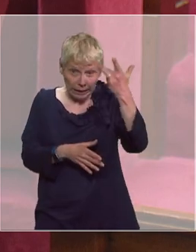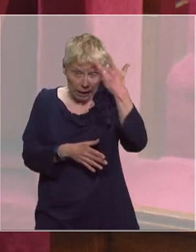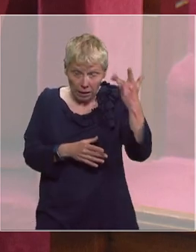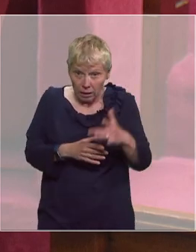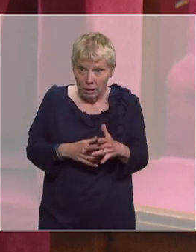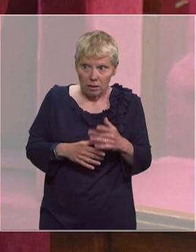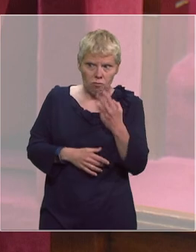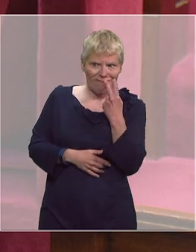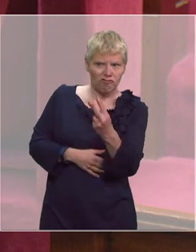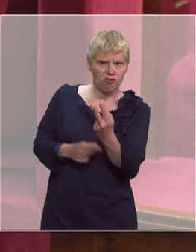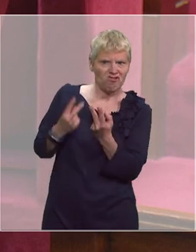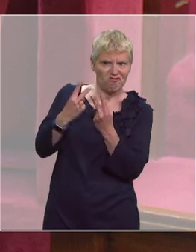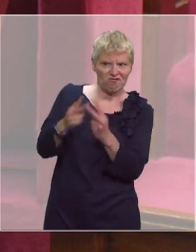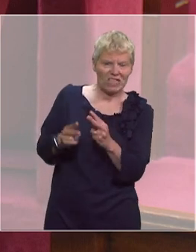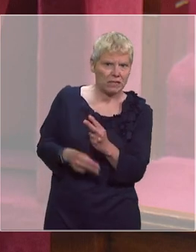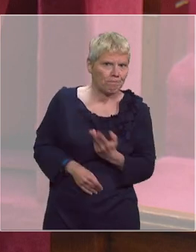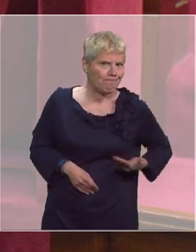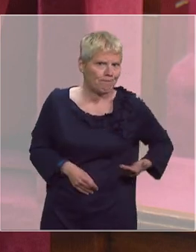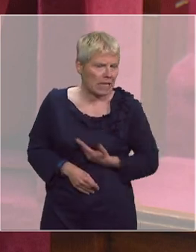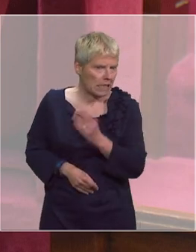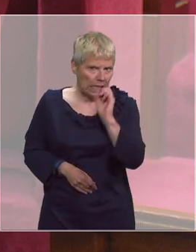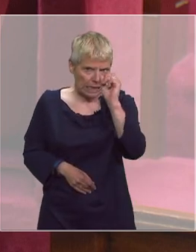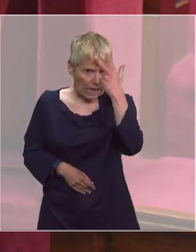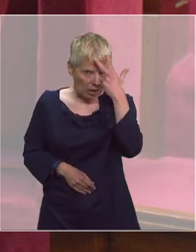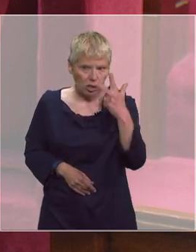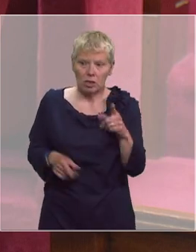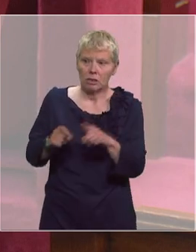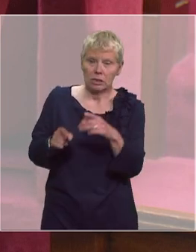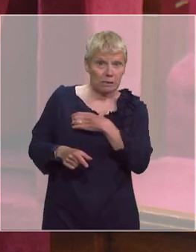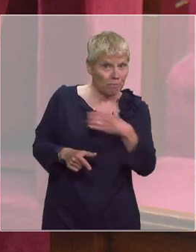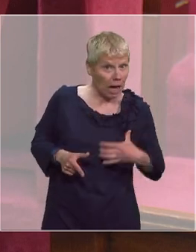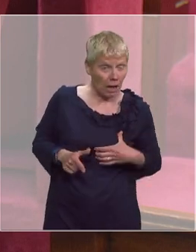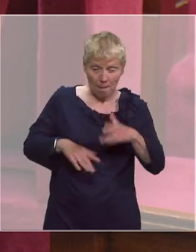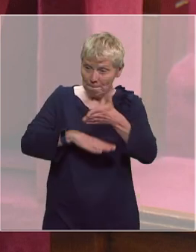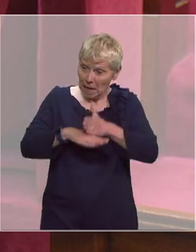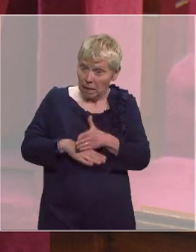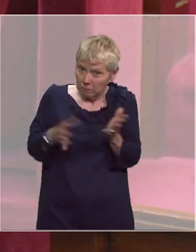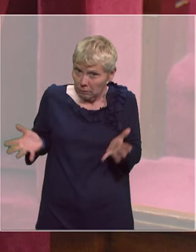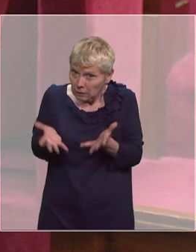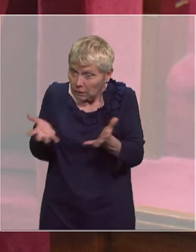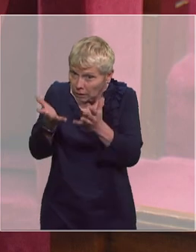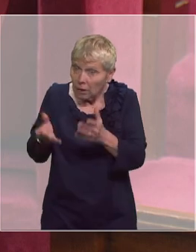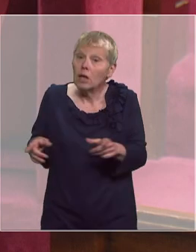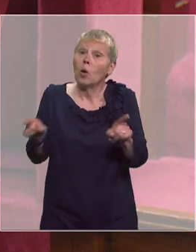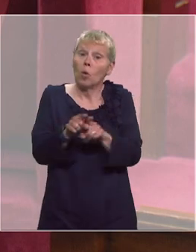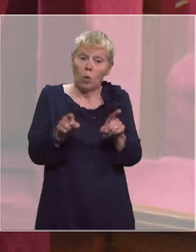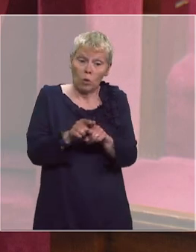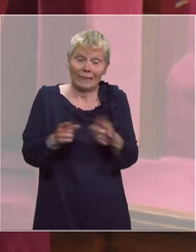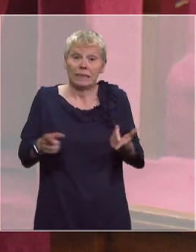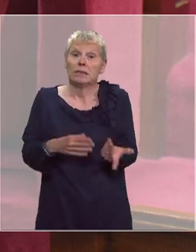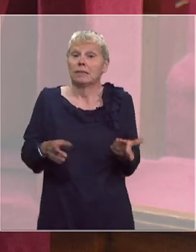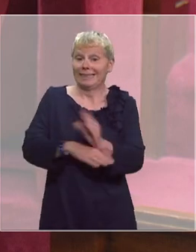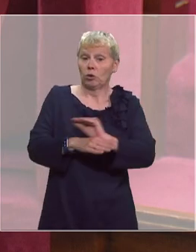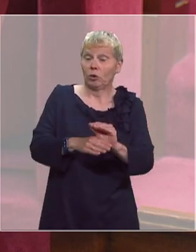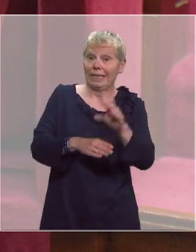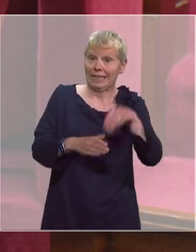'ai vu combien cette ville était meurtrie et combien elle était engagée aux côtés de ses habitants pour les accompagner et puis aux côtés de nos forces de sécurité intérieure il vous a